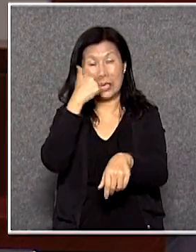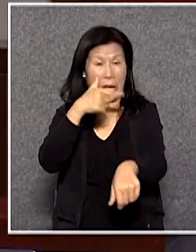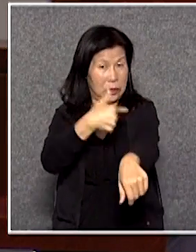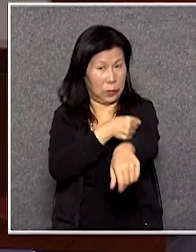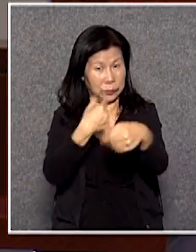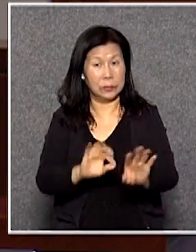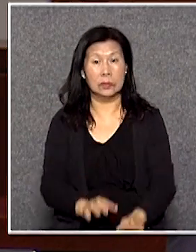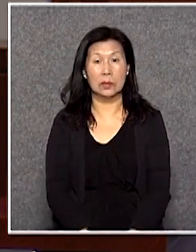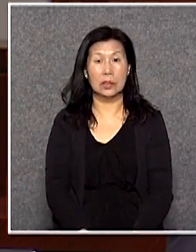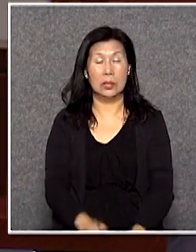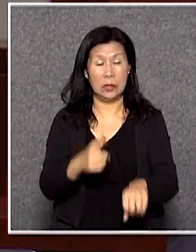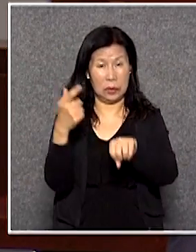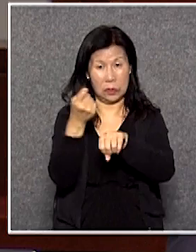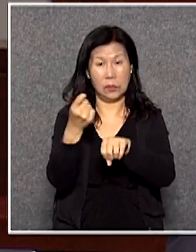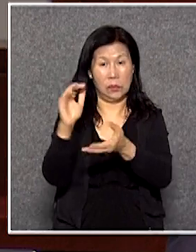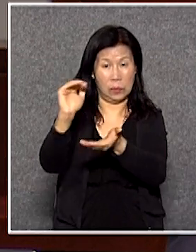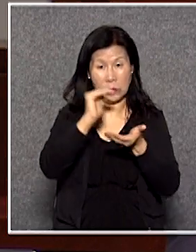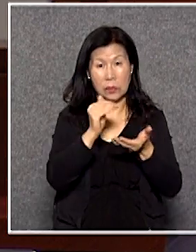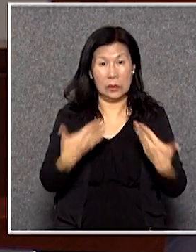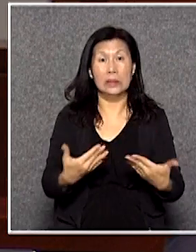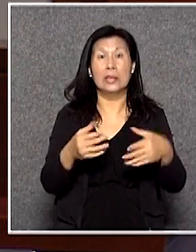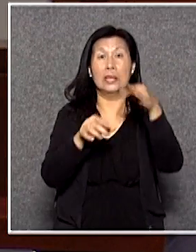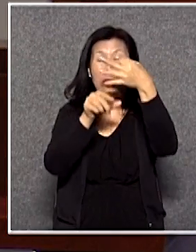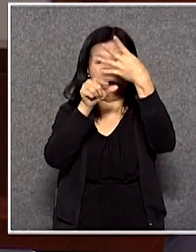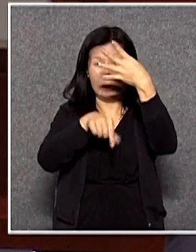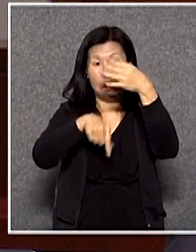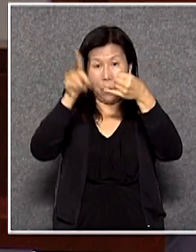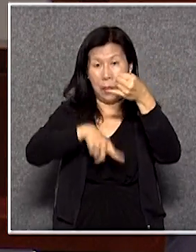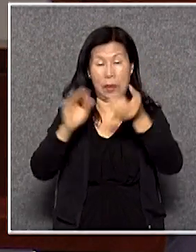最快都要在這個月底才到香港